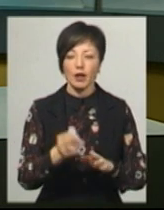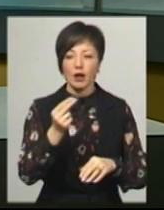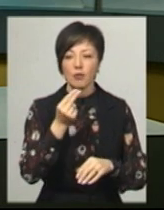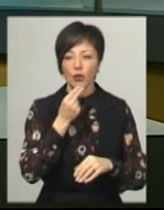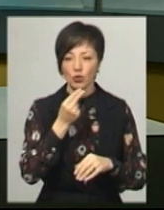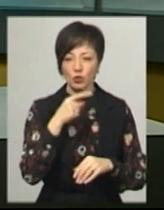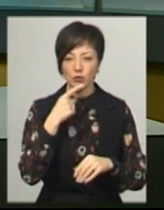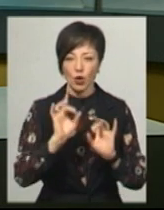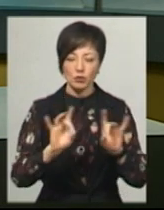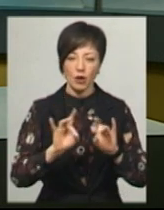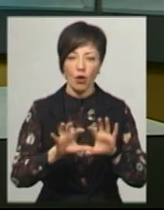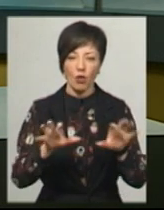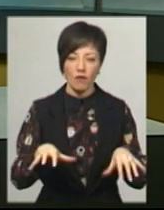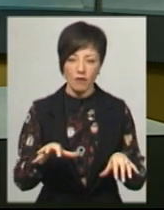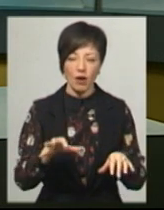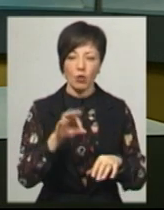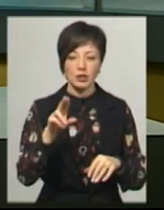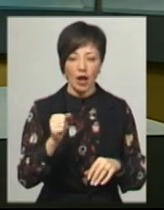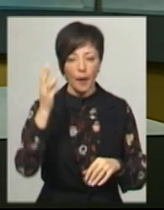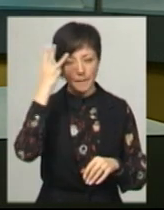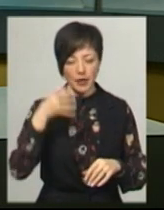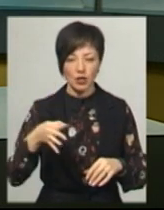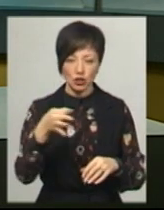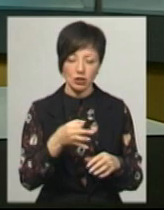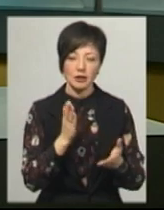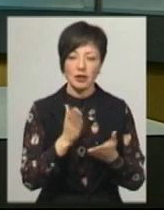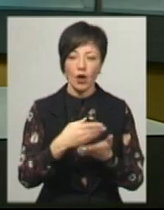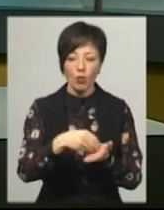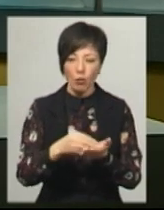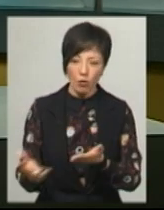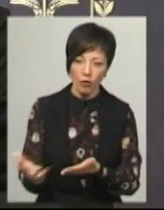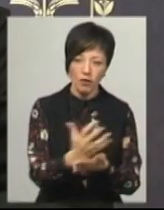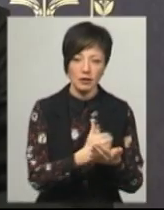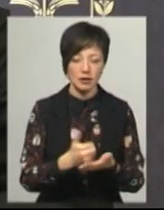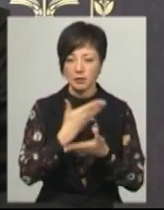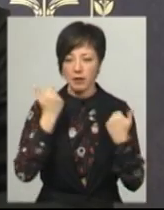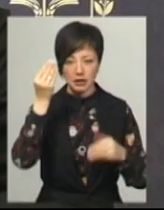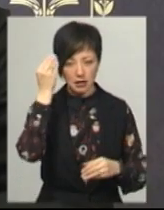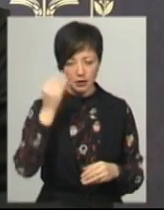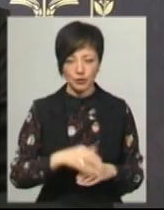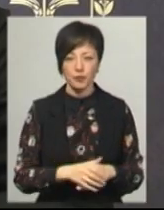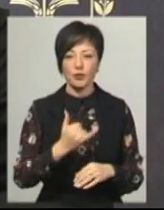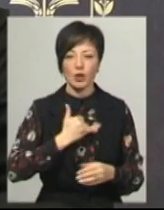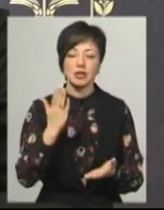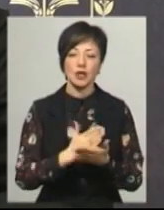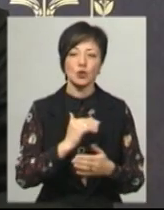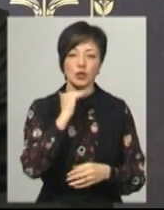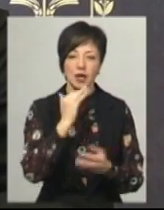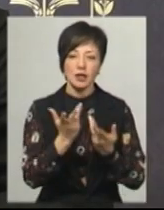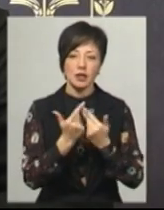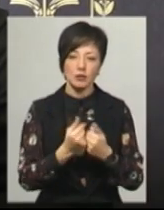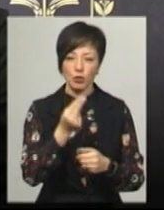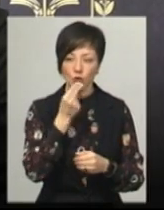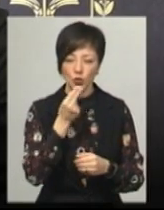розповідає голова ОДА, Хмельниччина забезпечена. Скуповувати їх немає сенсу. В нас є достатня кількість продуктів